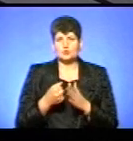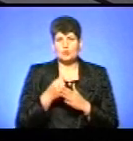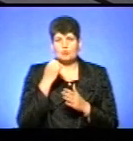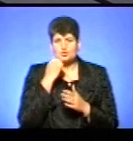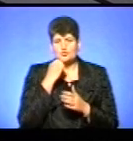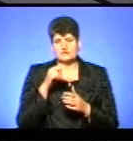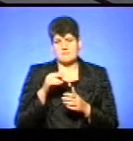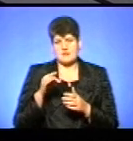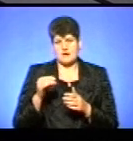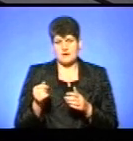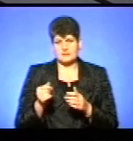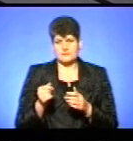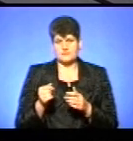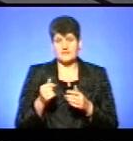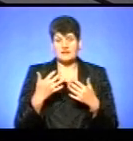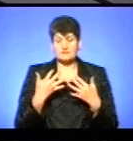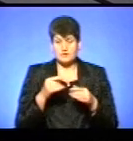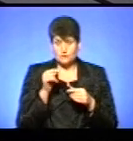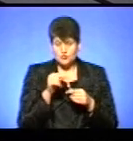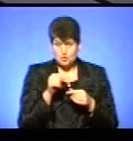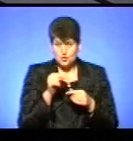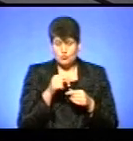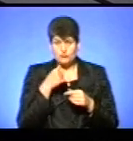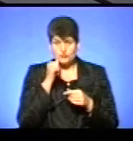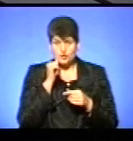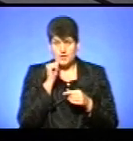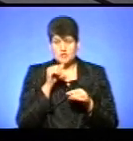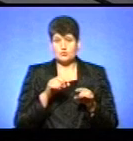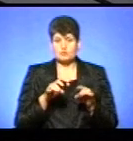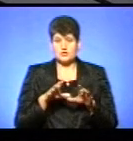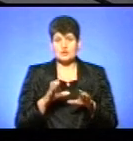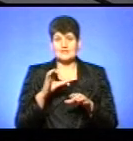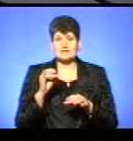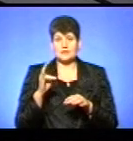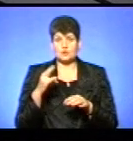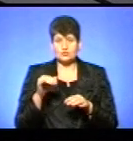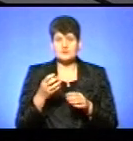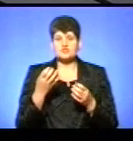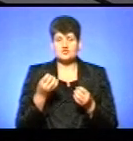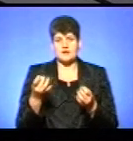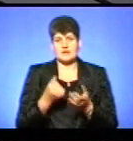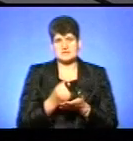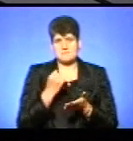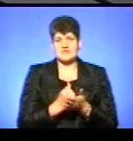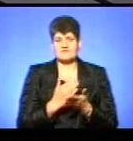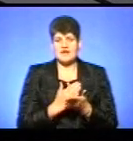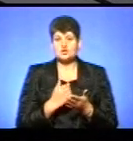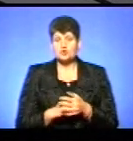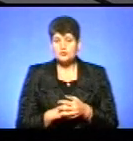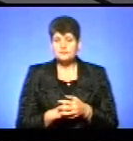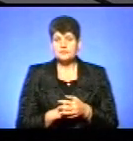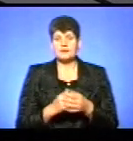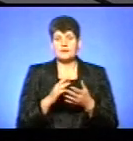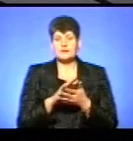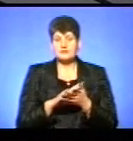патріархату. І от уже в цьому вчорашньому рішенні Синоду це ще раз підтверджено. Далі із